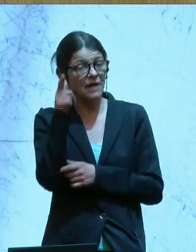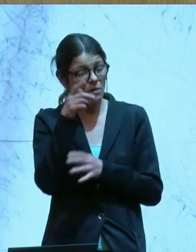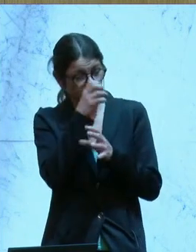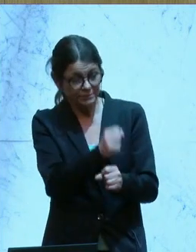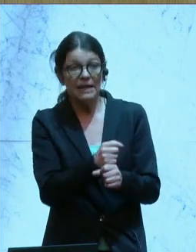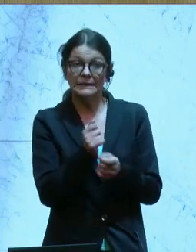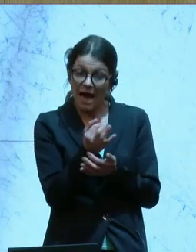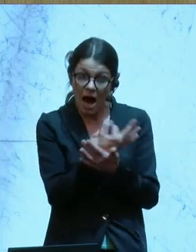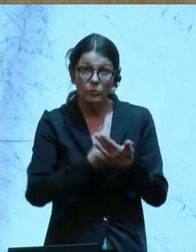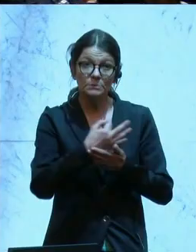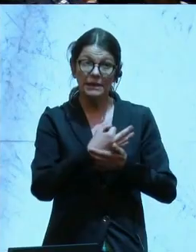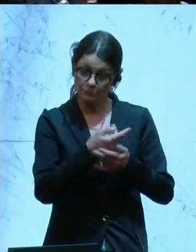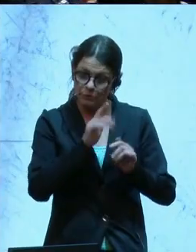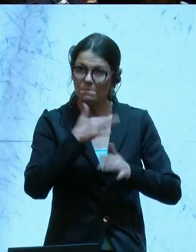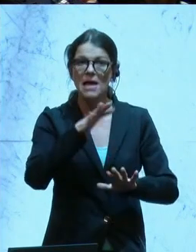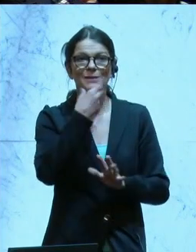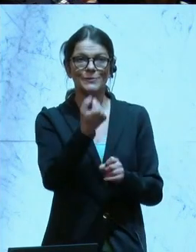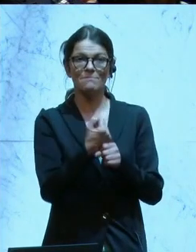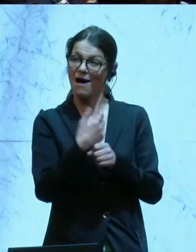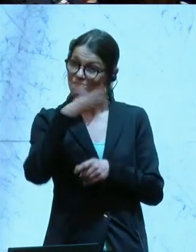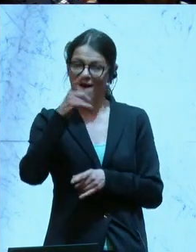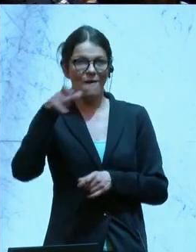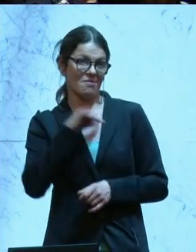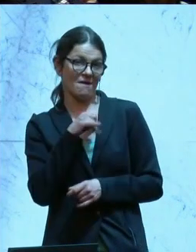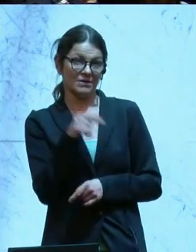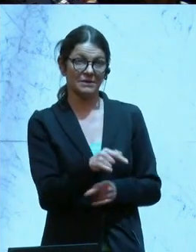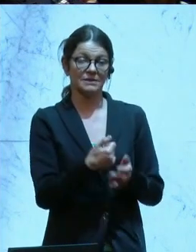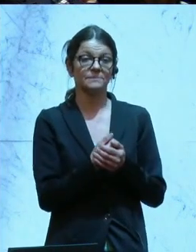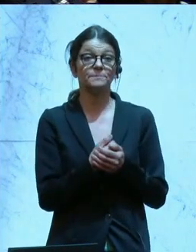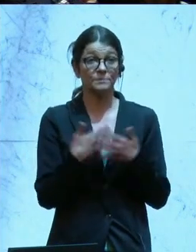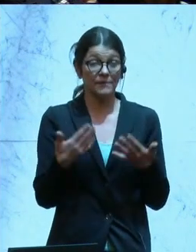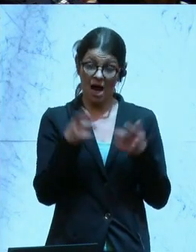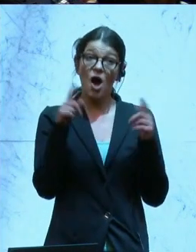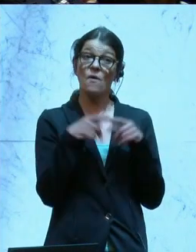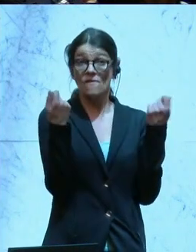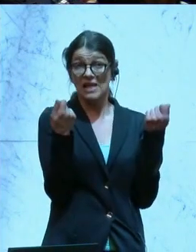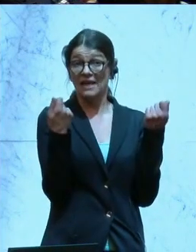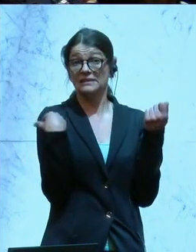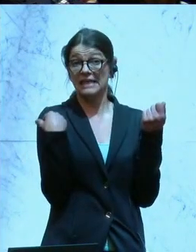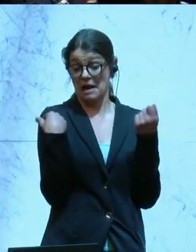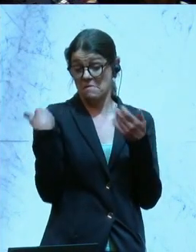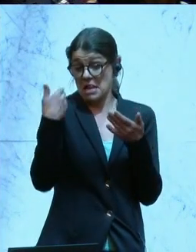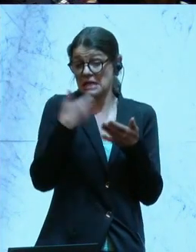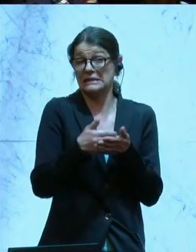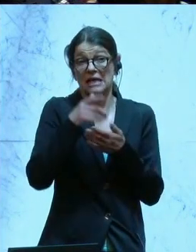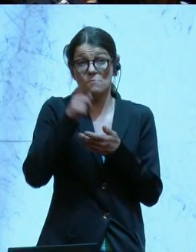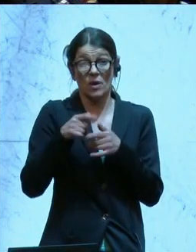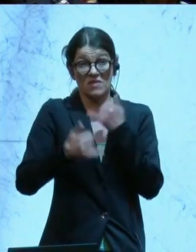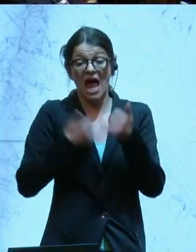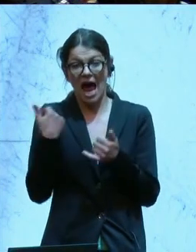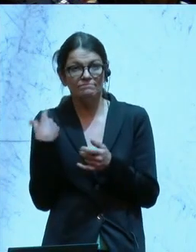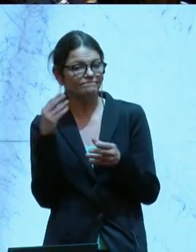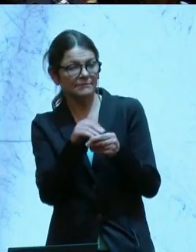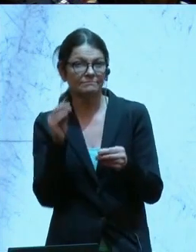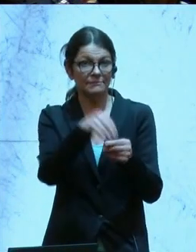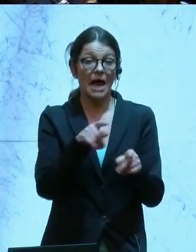Ausbildung insgesamt zu attraktivieren. Wir haben hier gerade auch finanzielle Aspekte in den letzten Monaten und Jahren gesetzt.